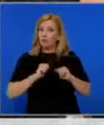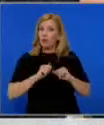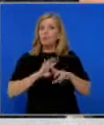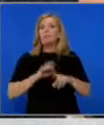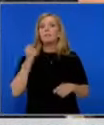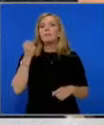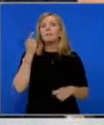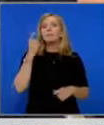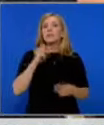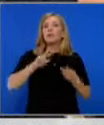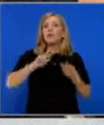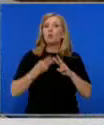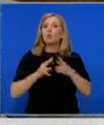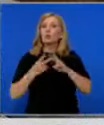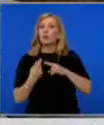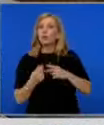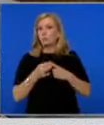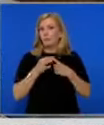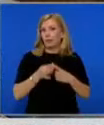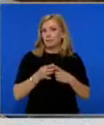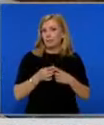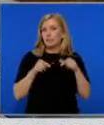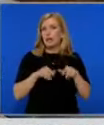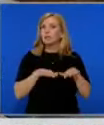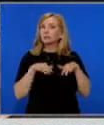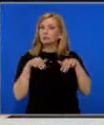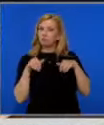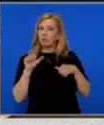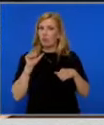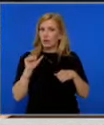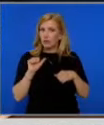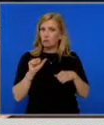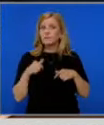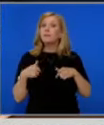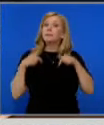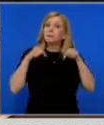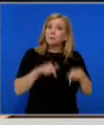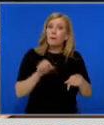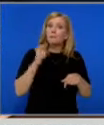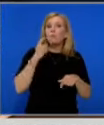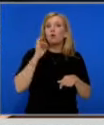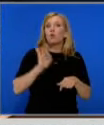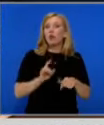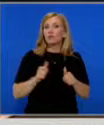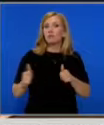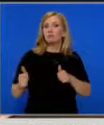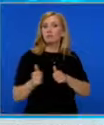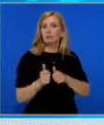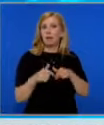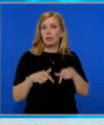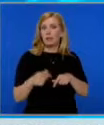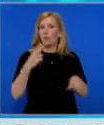председателства на наротационен принцип. Сега, след оттеглянето на Атанасов, Бойко Рашков застава начало на комисията.